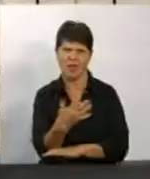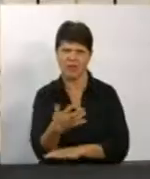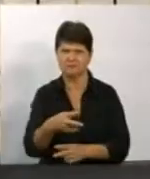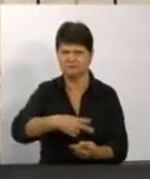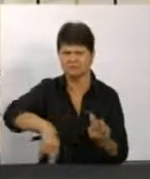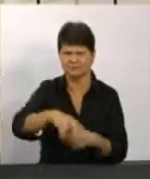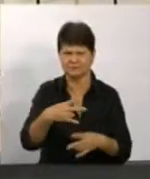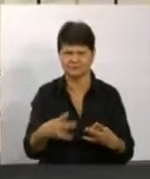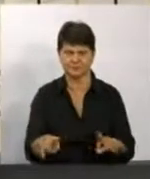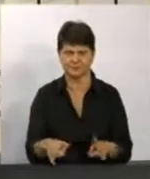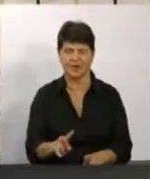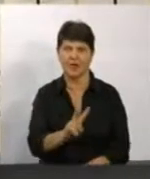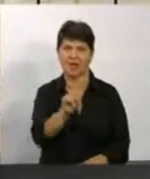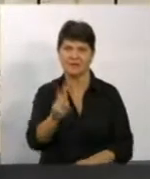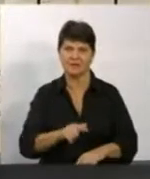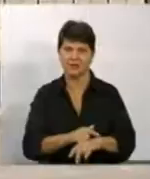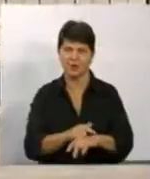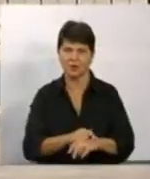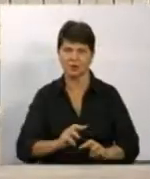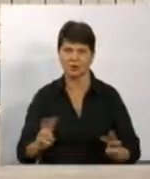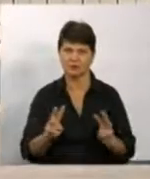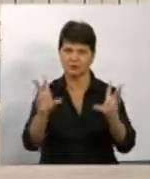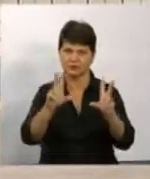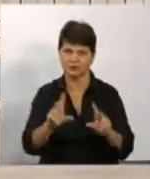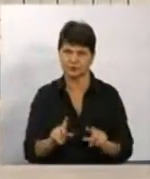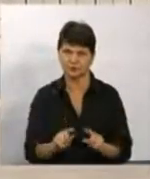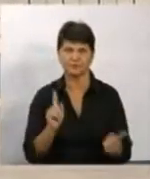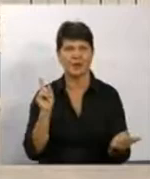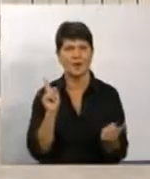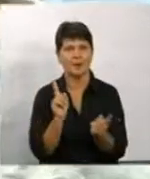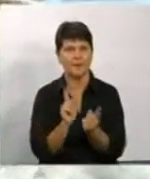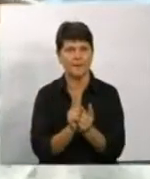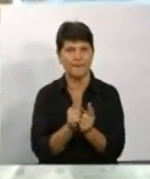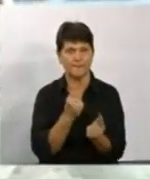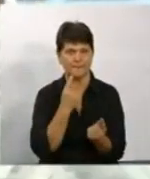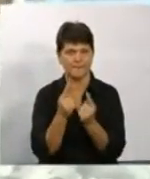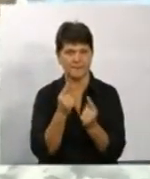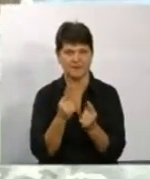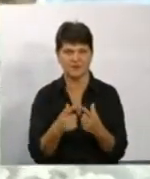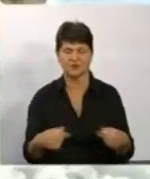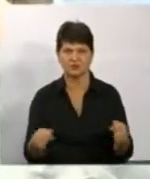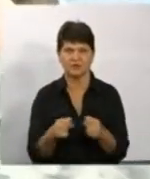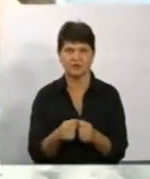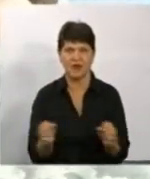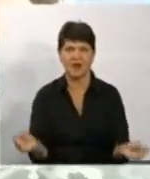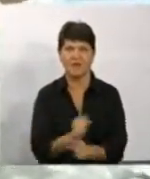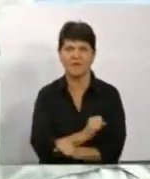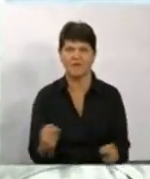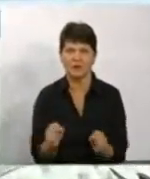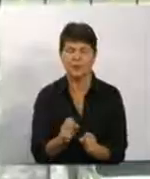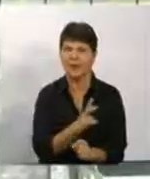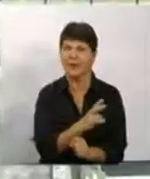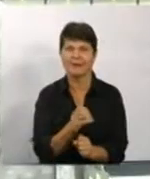хлопці. За дві години, як пожежу загасили, на брифінг вийшов командир частини. Каже, вибухнули не боєприпаси, а порох.